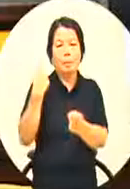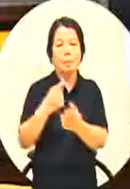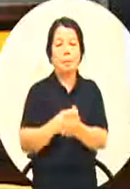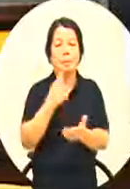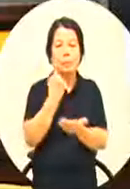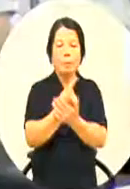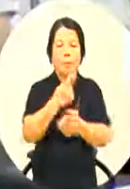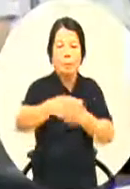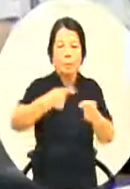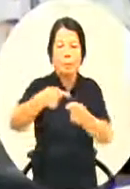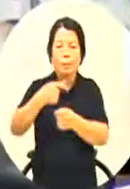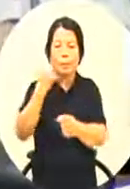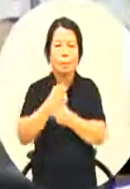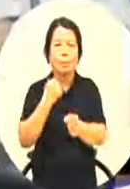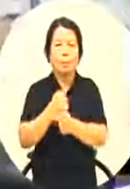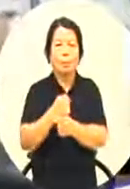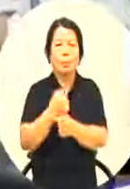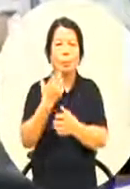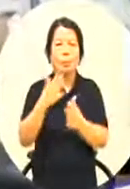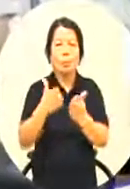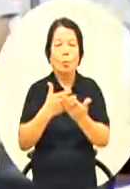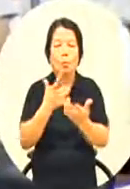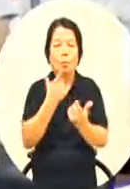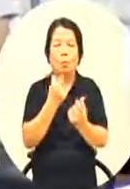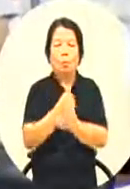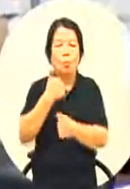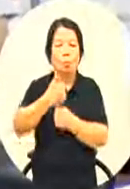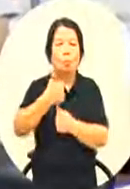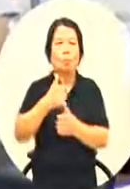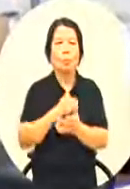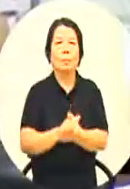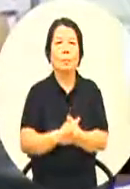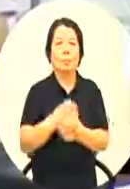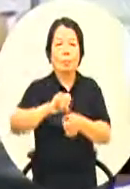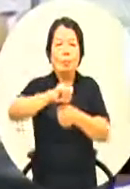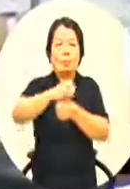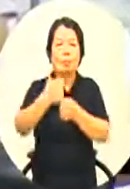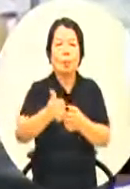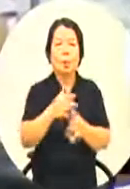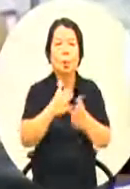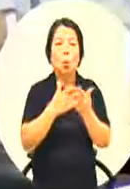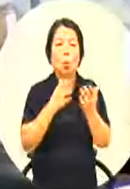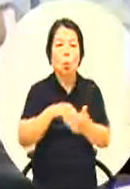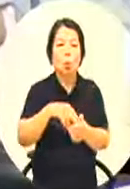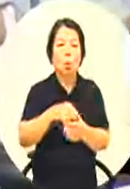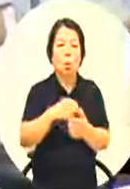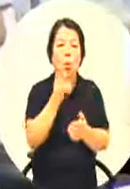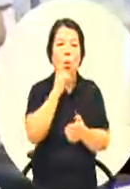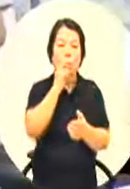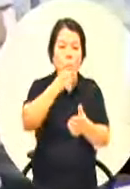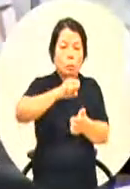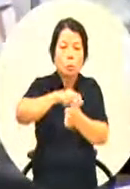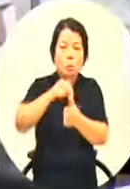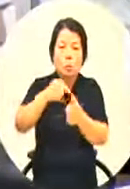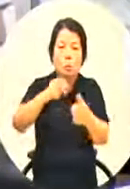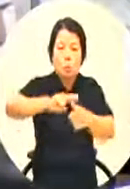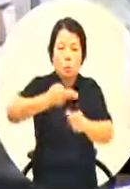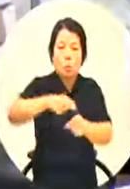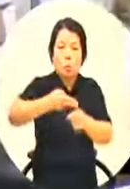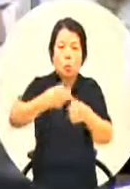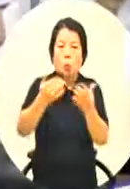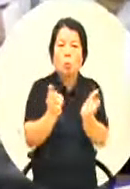年都越做越精彩包括钢雕也是可是做完之后要放哪里是一个问题有的